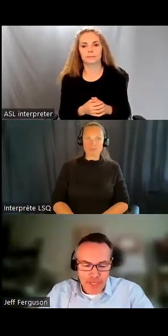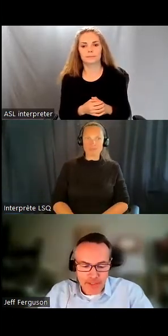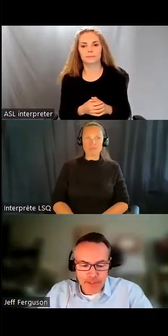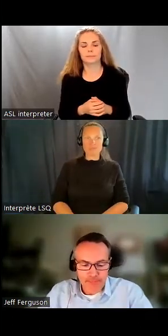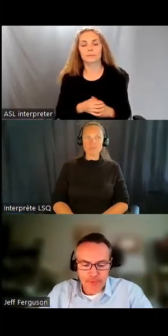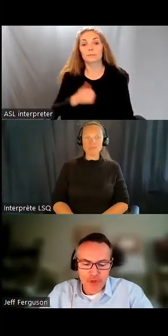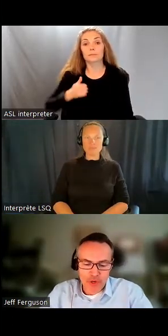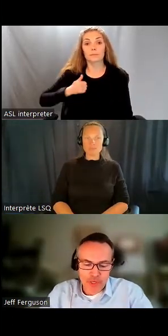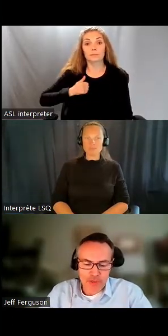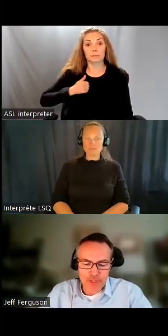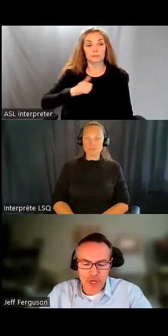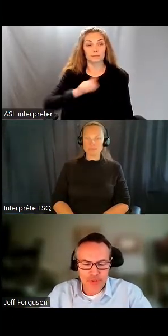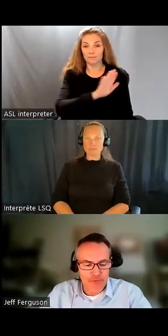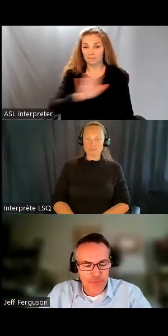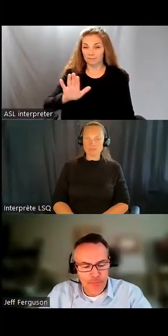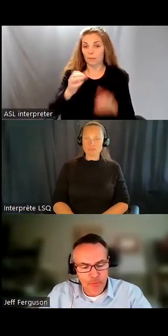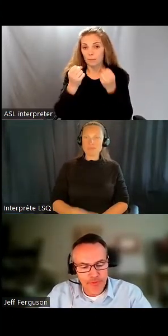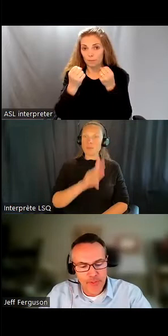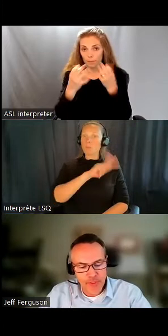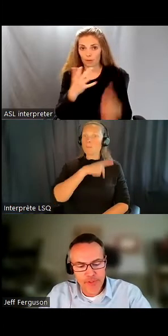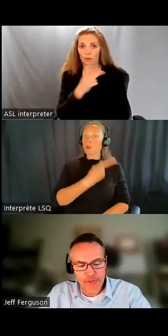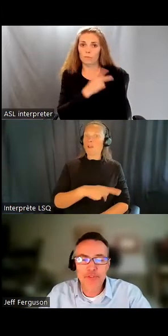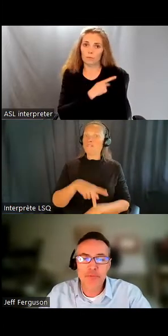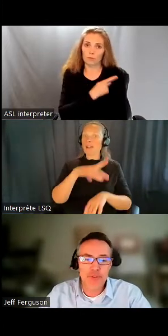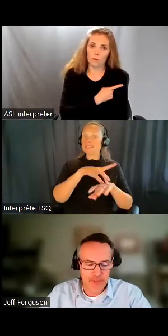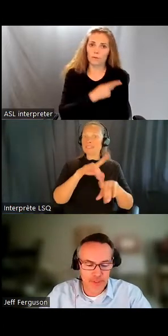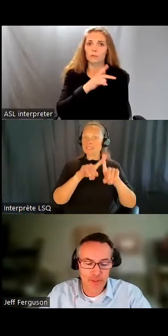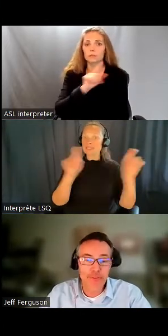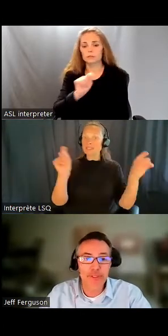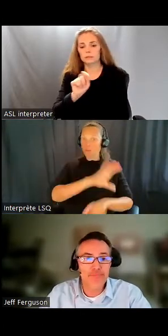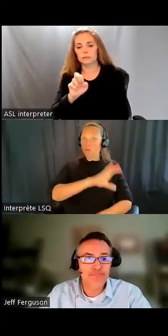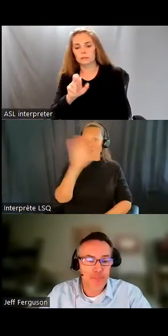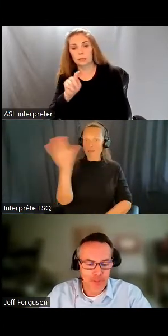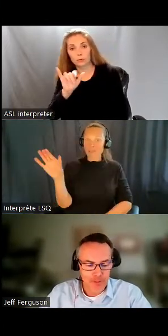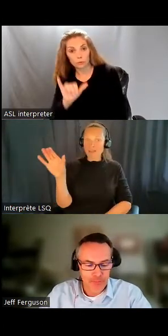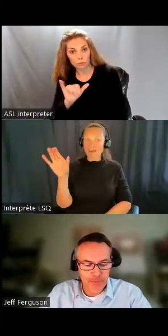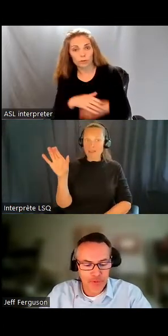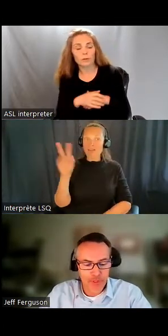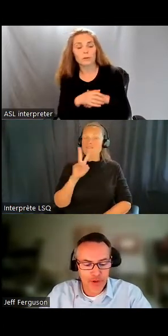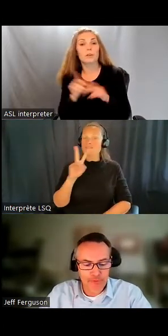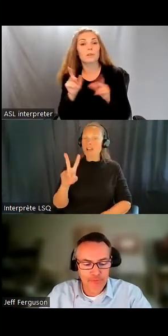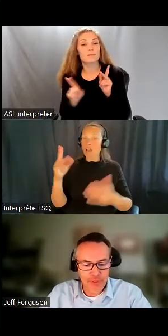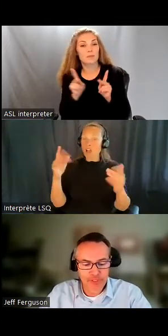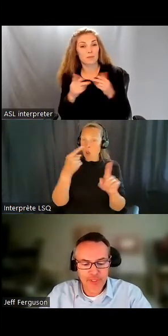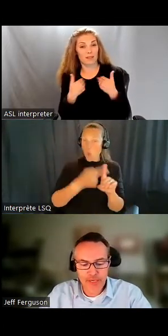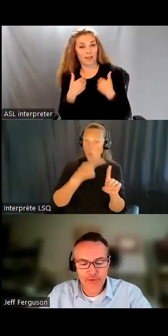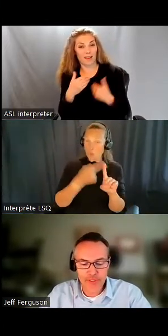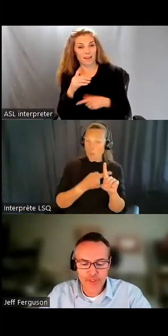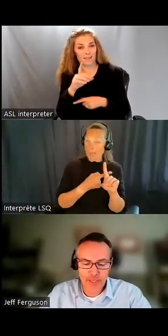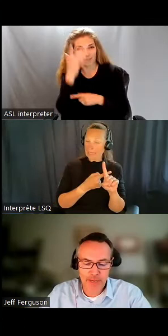Dans plusieurs provinces et territoires au Canada, les options de logement actuel pour les personnes ayant une déficience intellectuelle sont limitées.